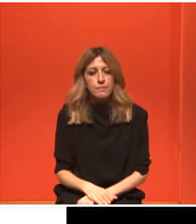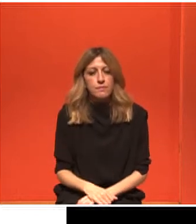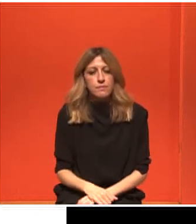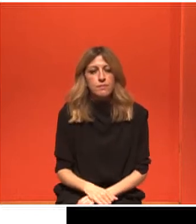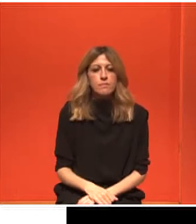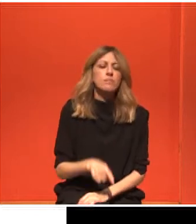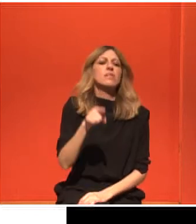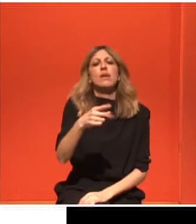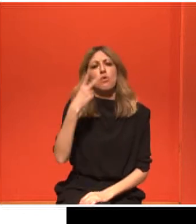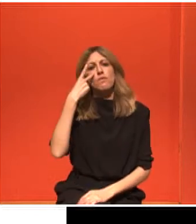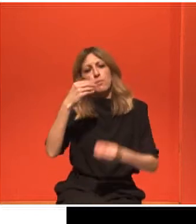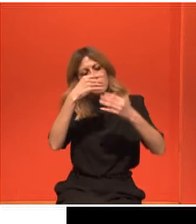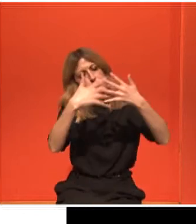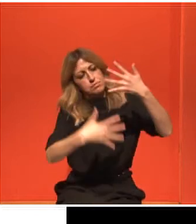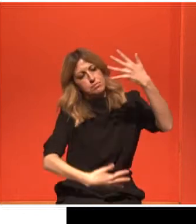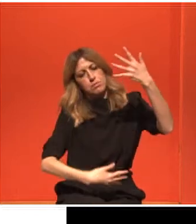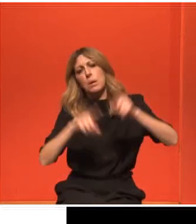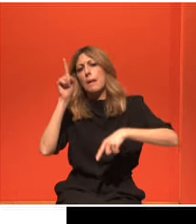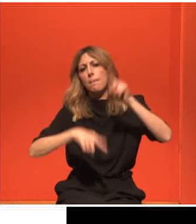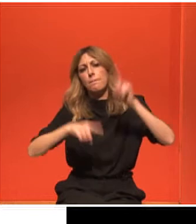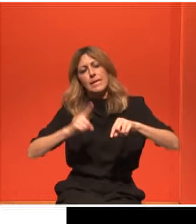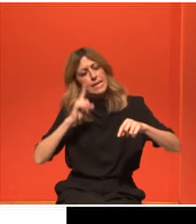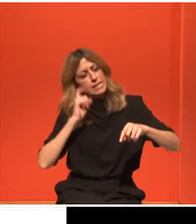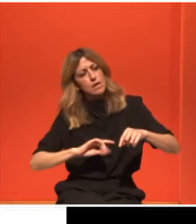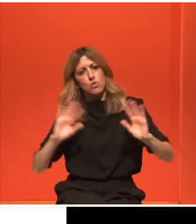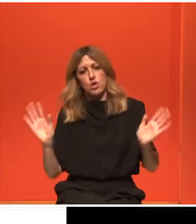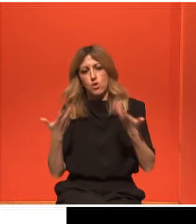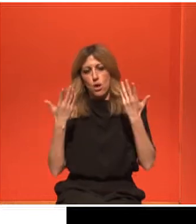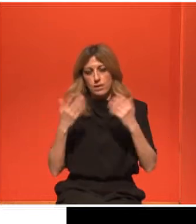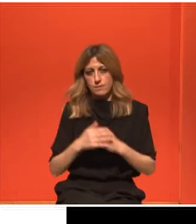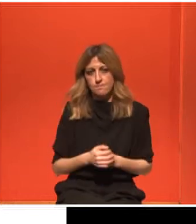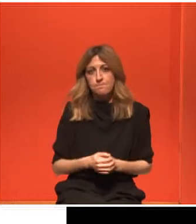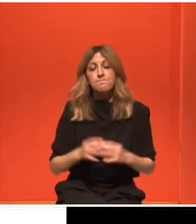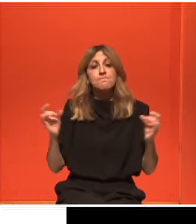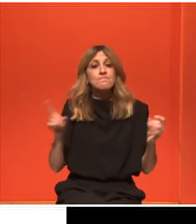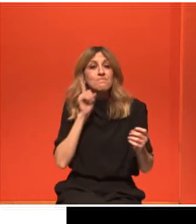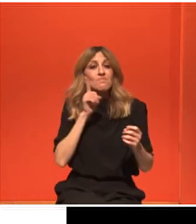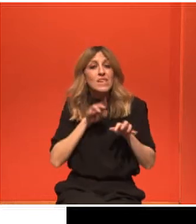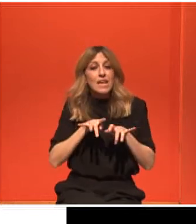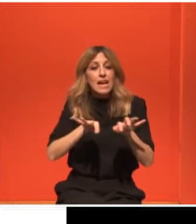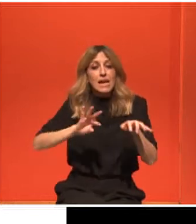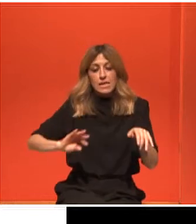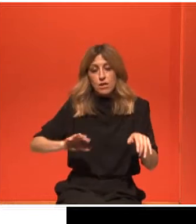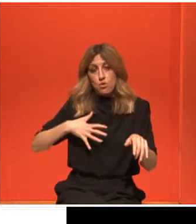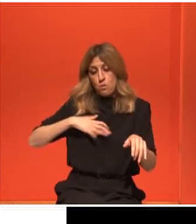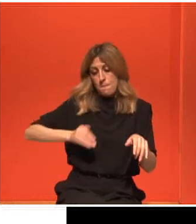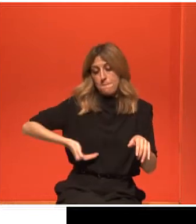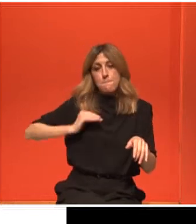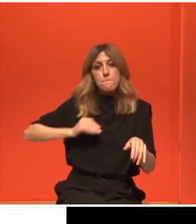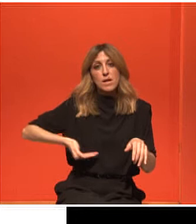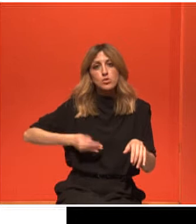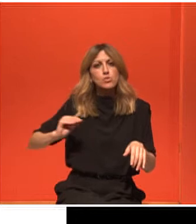ακούσει, ίσως έχετε διαβάσει, είναι οι λεγόμενοι παράγοντες κινδύνου για να κάνει μια γυναίκα καρκίνο του μαστού. Βλέπετε στη λίστα ότι